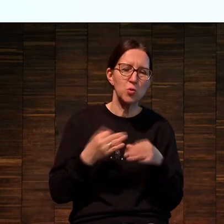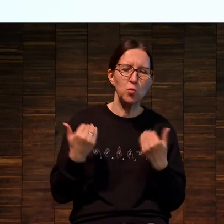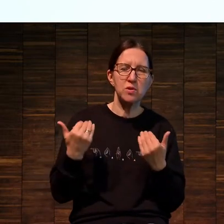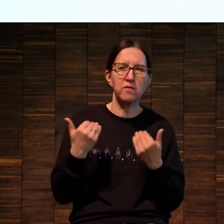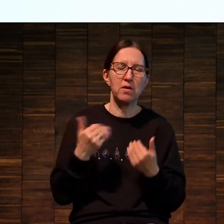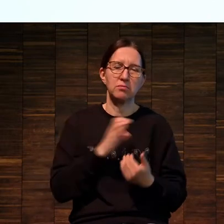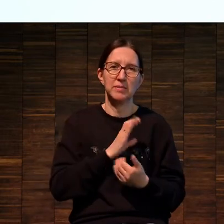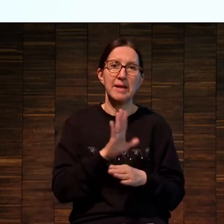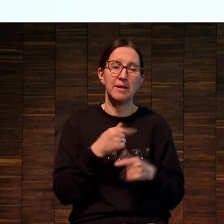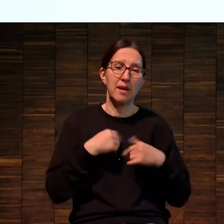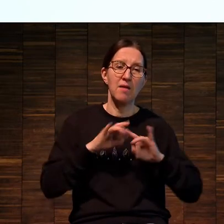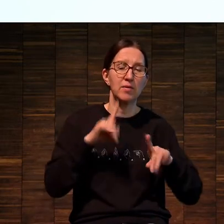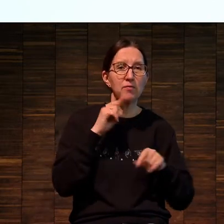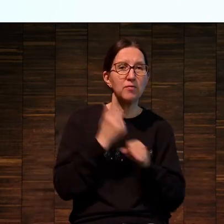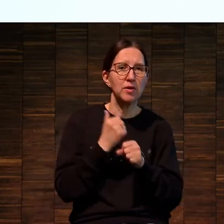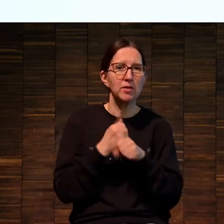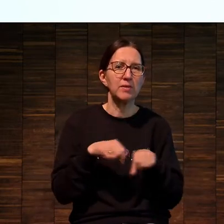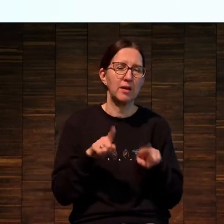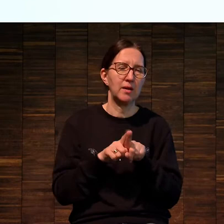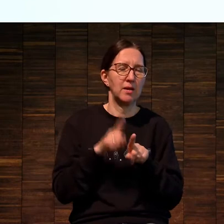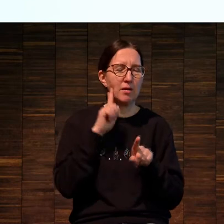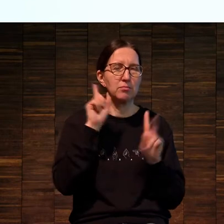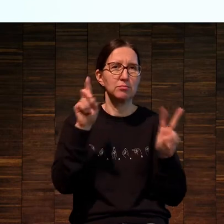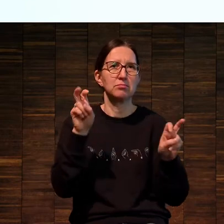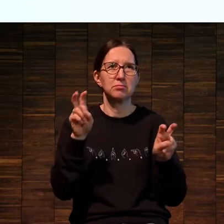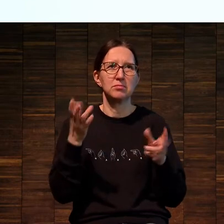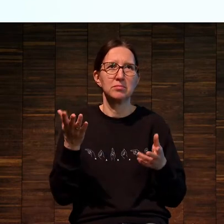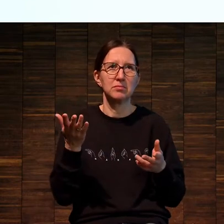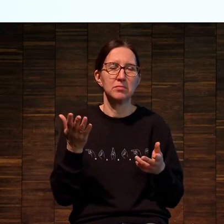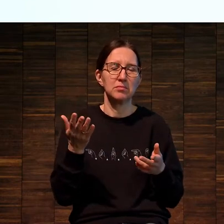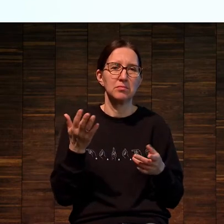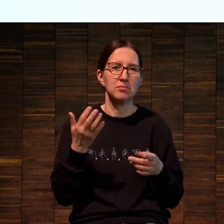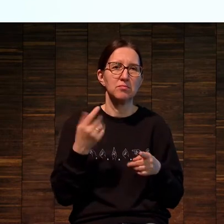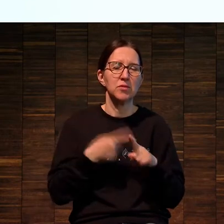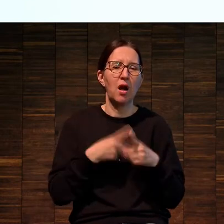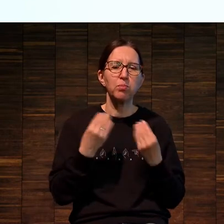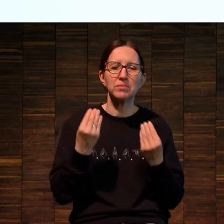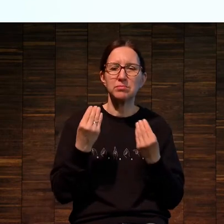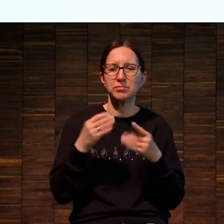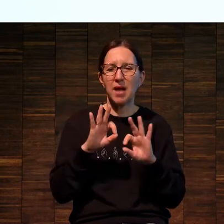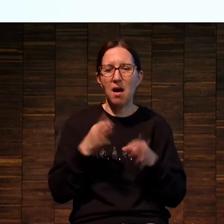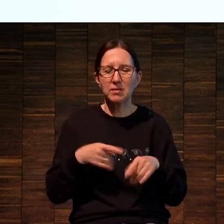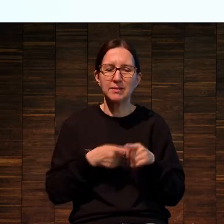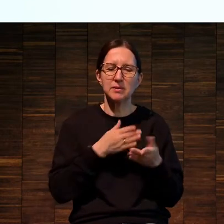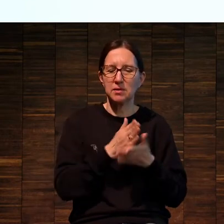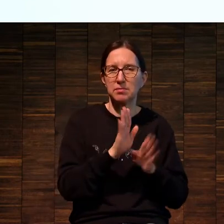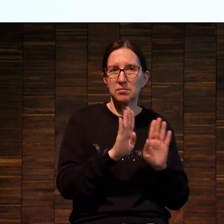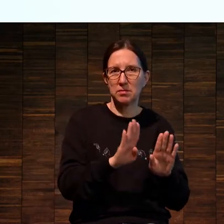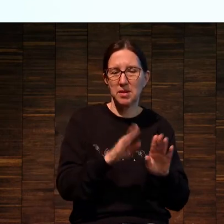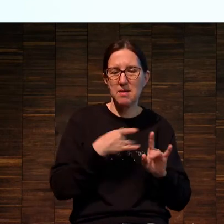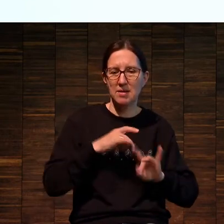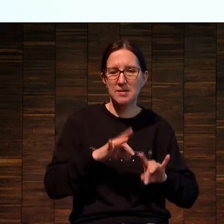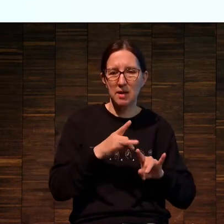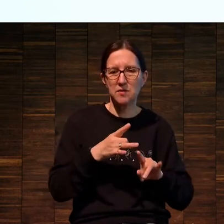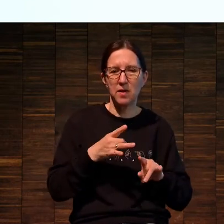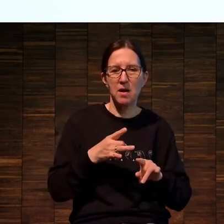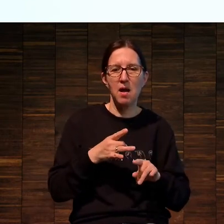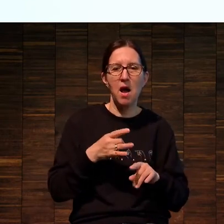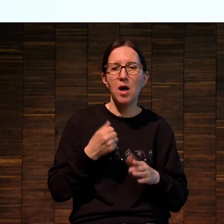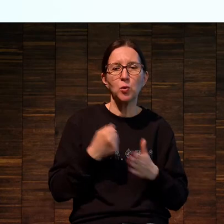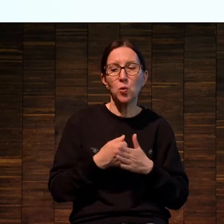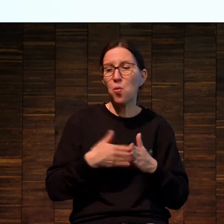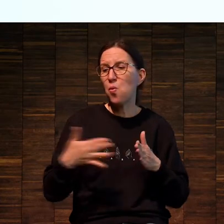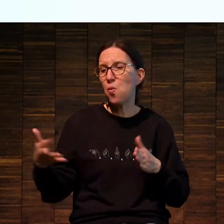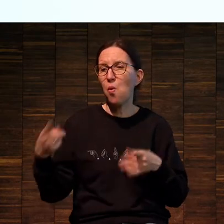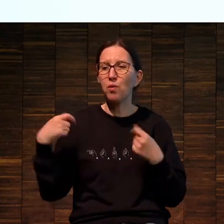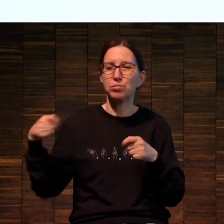Сегодня я рассказывал в основном про голубые фишки, про там established artists и так далее. До рынка даже мы не дошли,